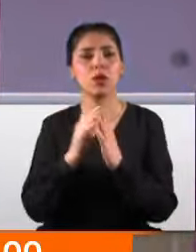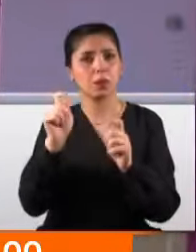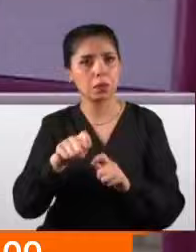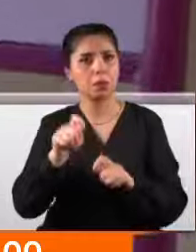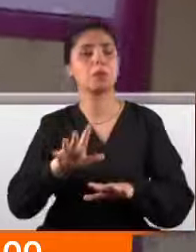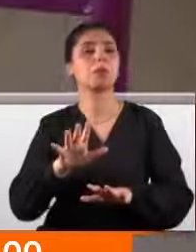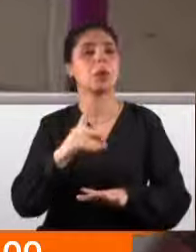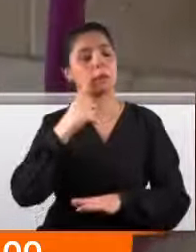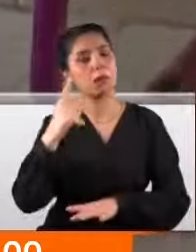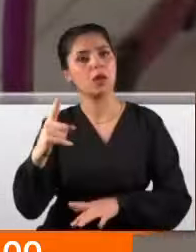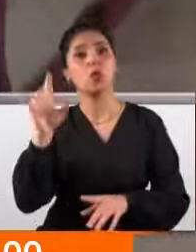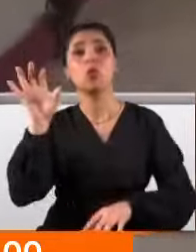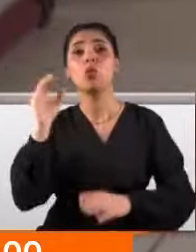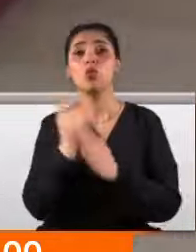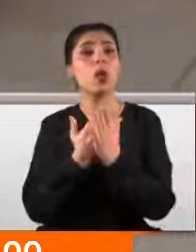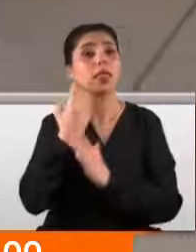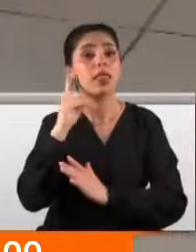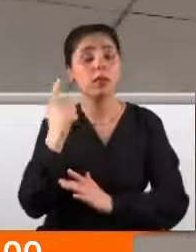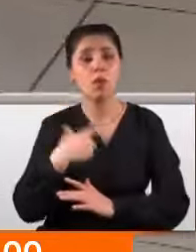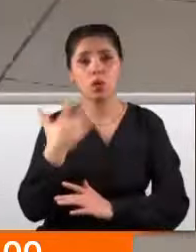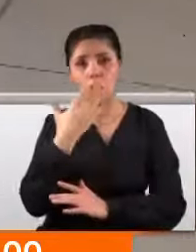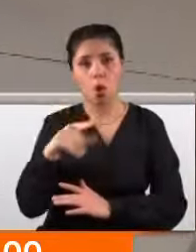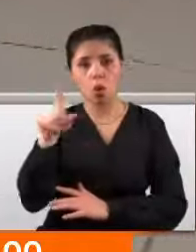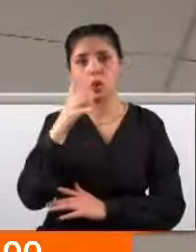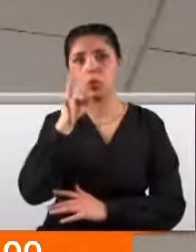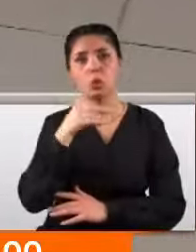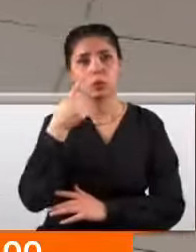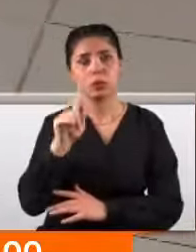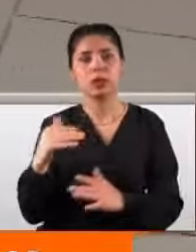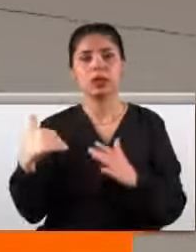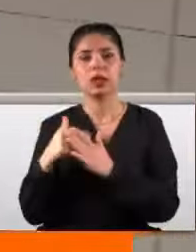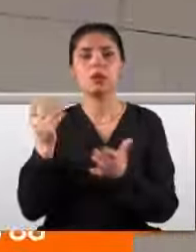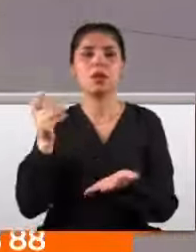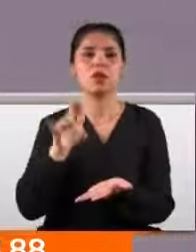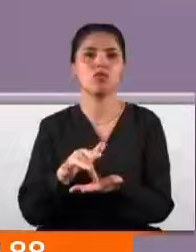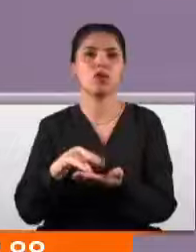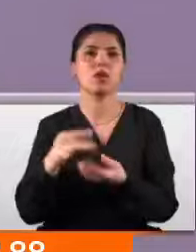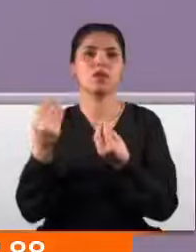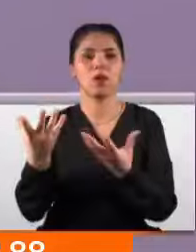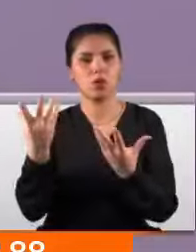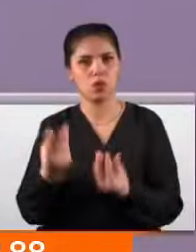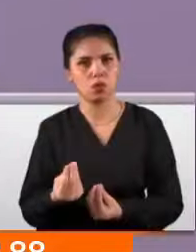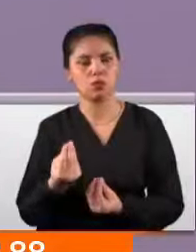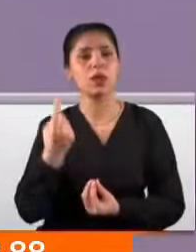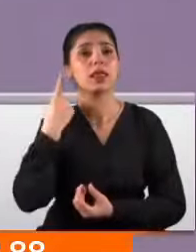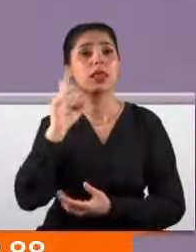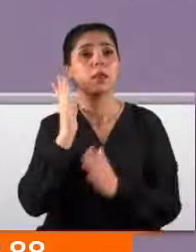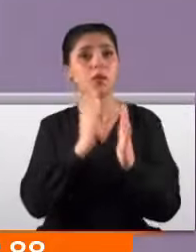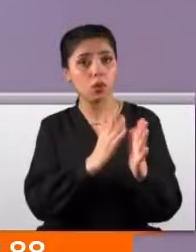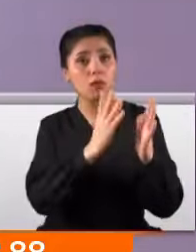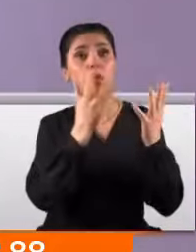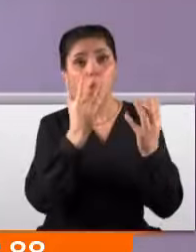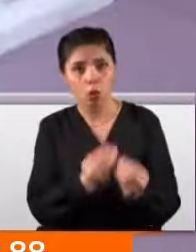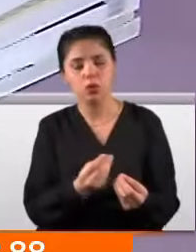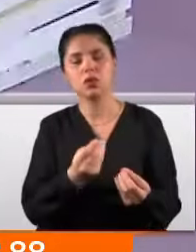bakılacak. Kurala uymayan özel okullara ilk etapta 400 bin liraya kadar para cezası kesilecek. İhlalin sürmesi durumunda